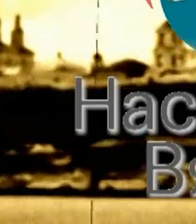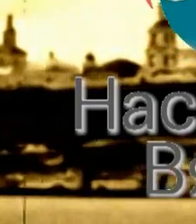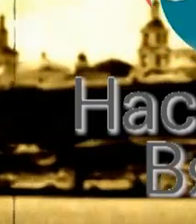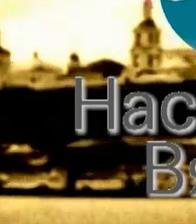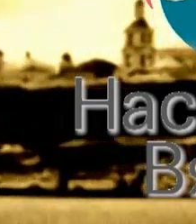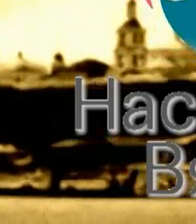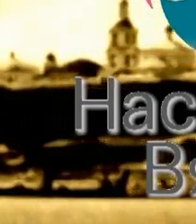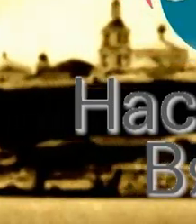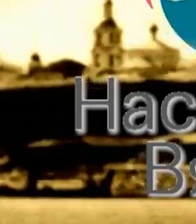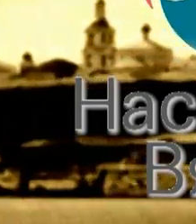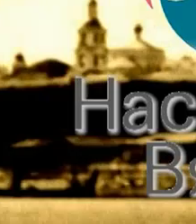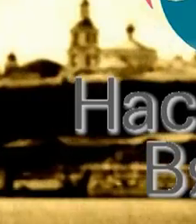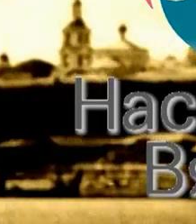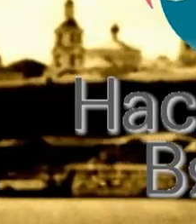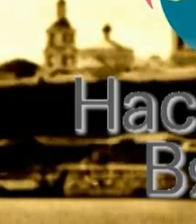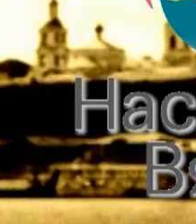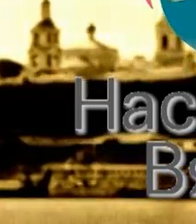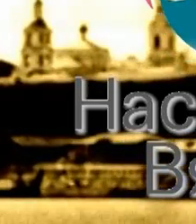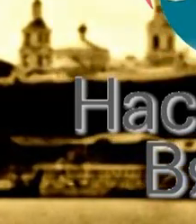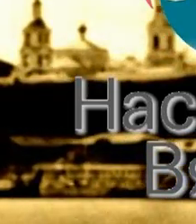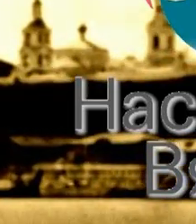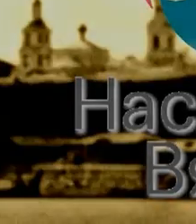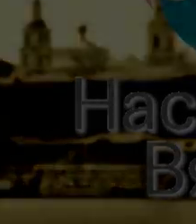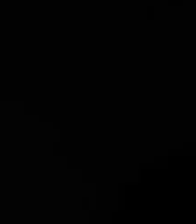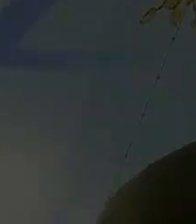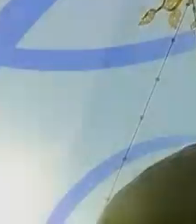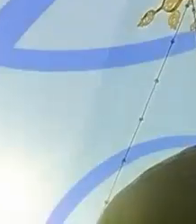Благотворительный фонд наследия Вятки представляет